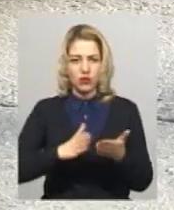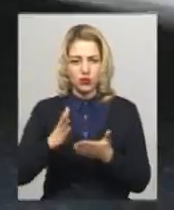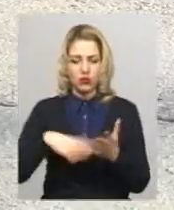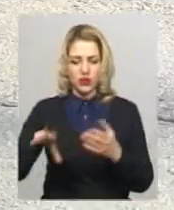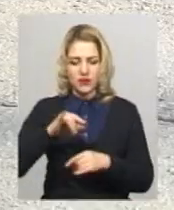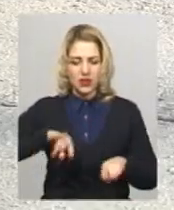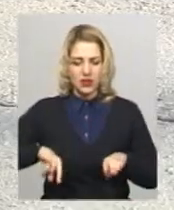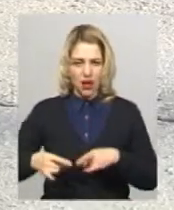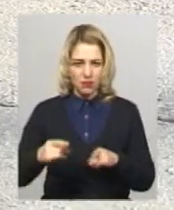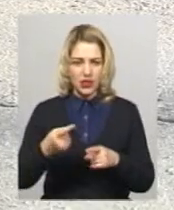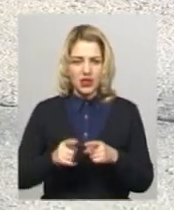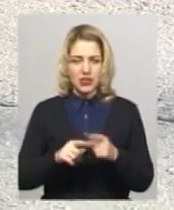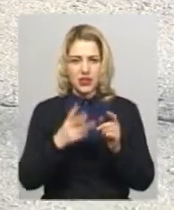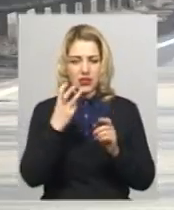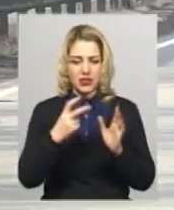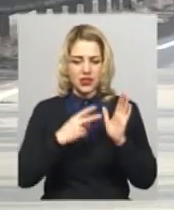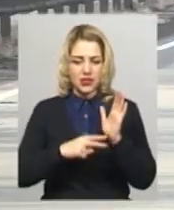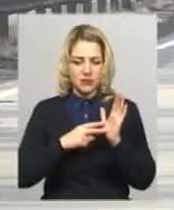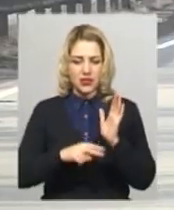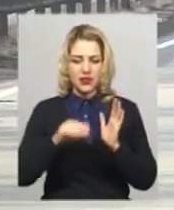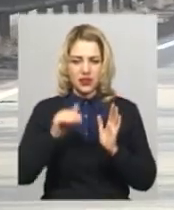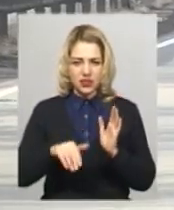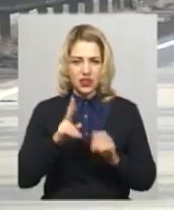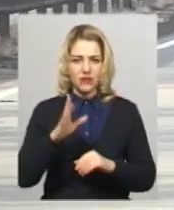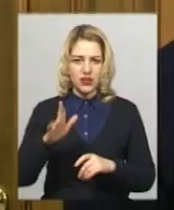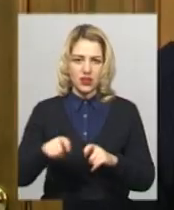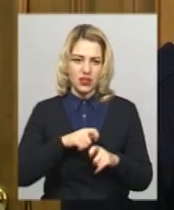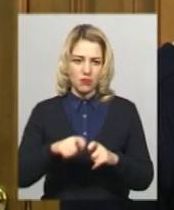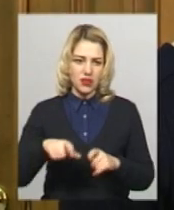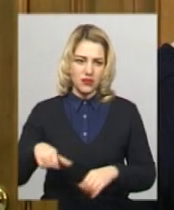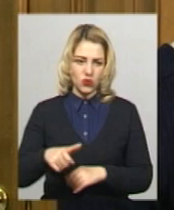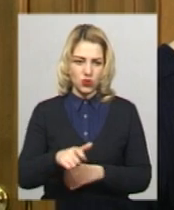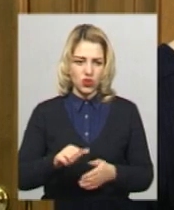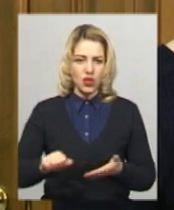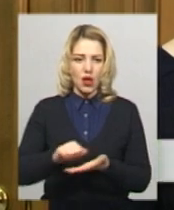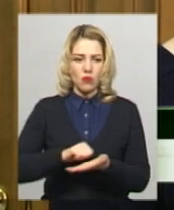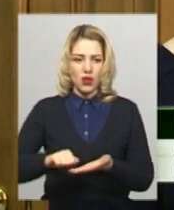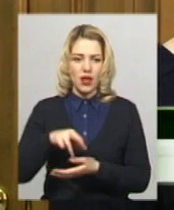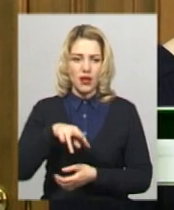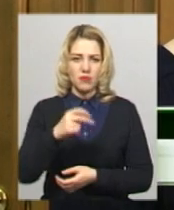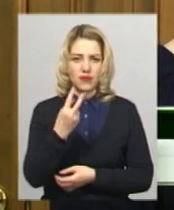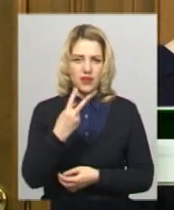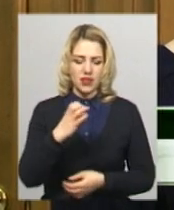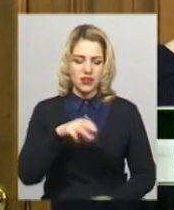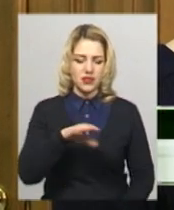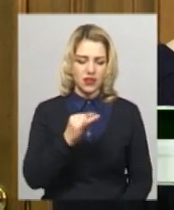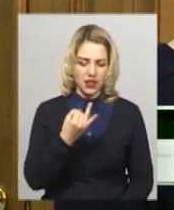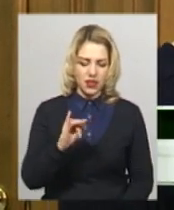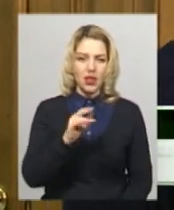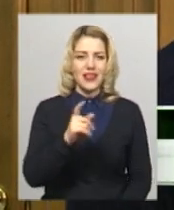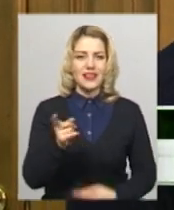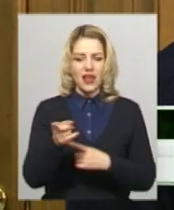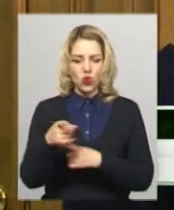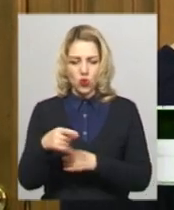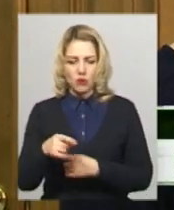працівники автодору. Це склало 370 тисяч квадратних метрів дорожного покриття. Зокрема, ми обстежили М-12 у стрій Тернопіль-Кропивницькій Знам